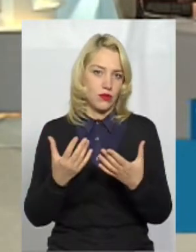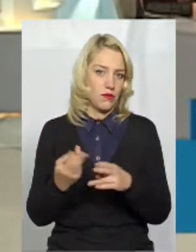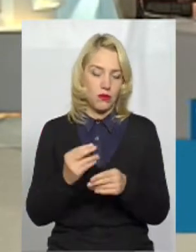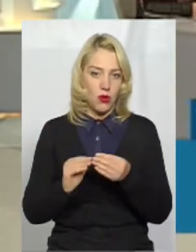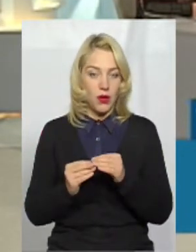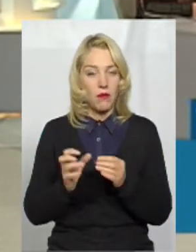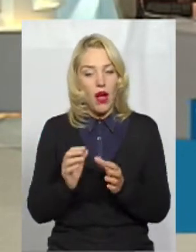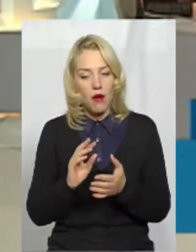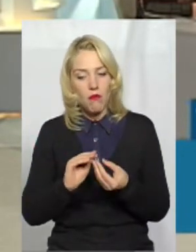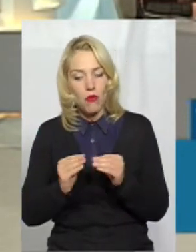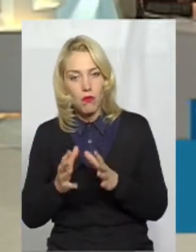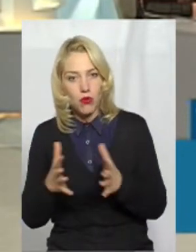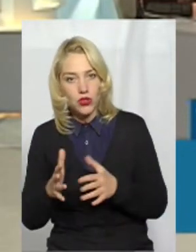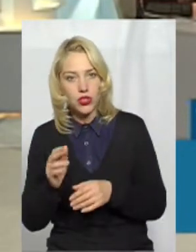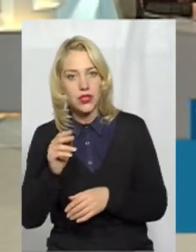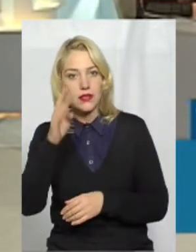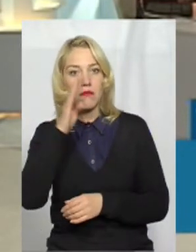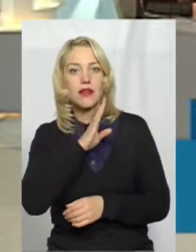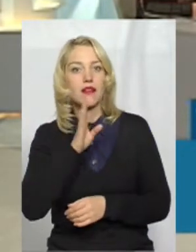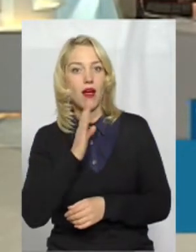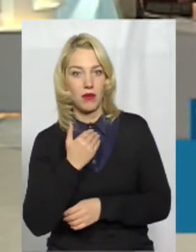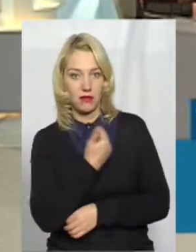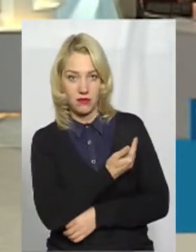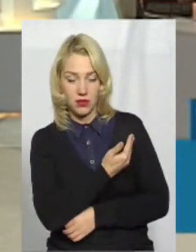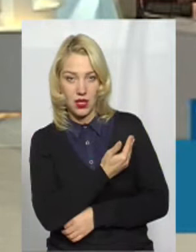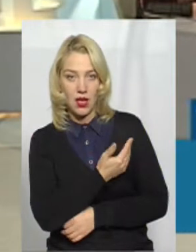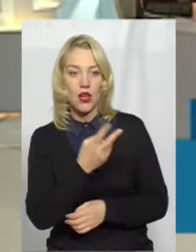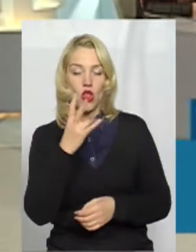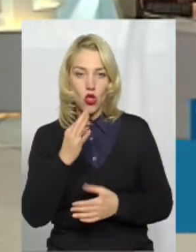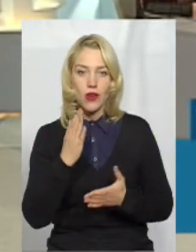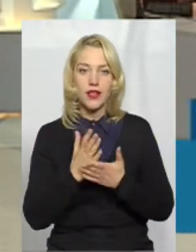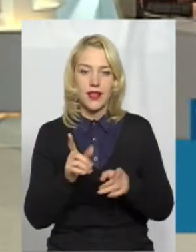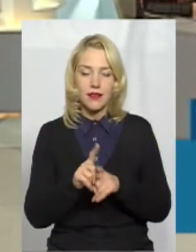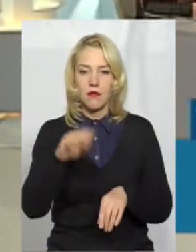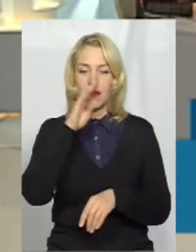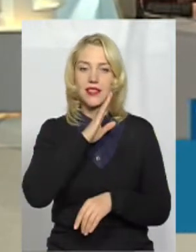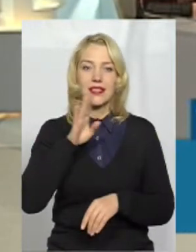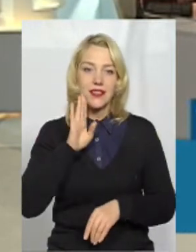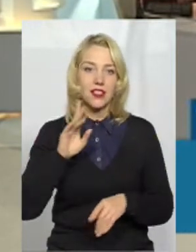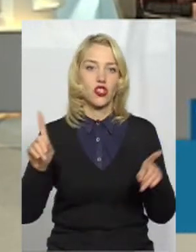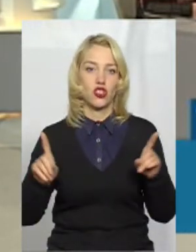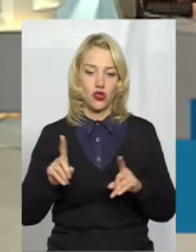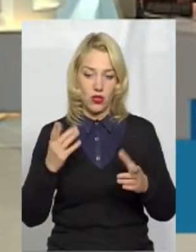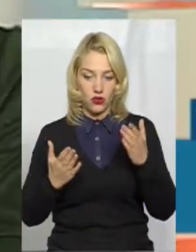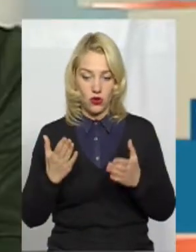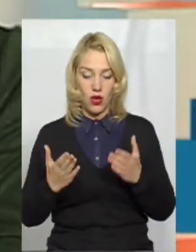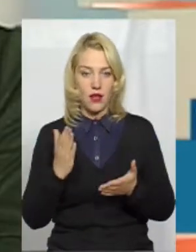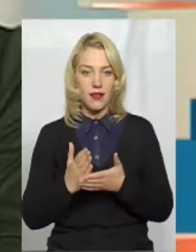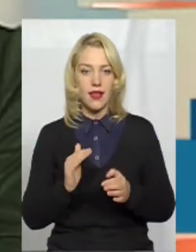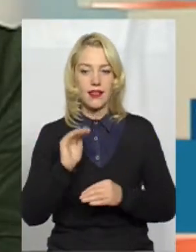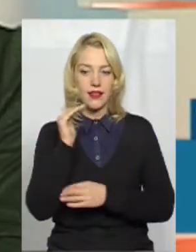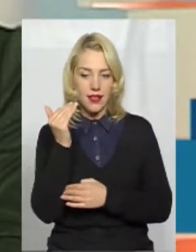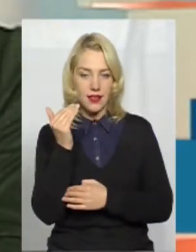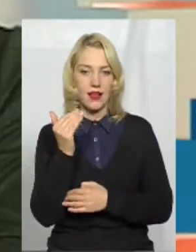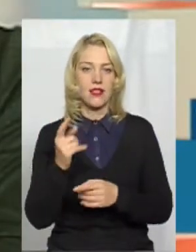що вони рахують, що якщо в класі, не всі батьки, але є частини батьків, які рахують, що якщо в класі є дитина з особливими